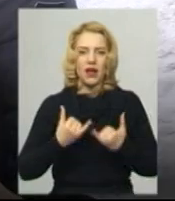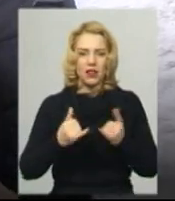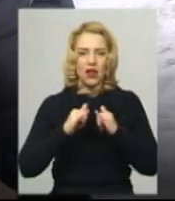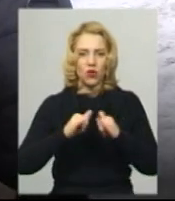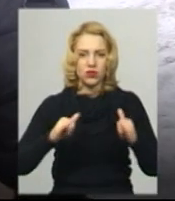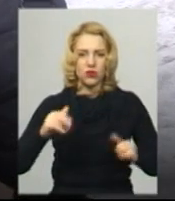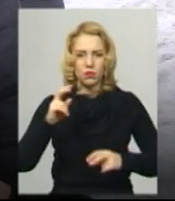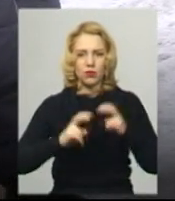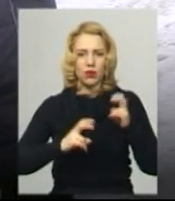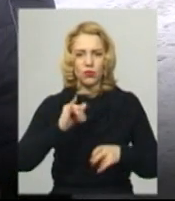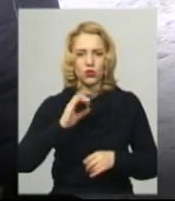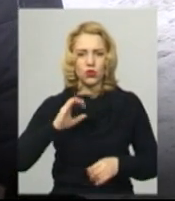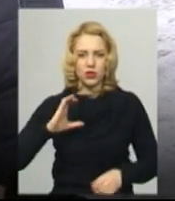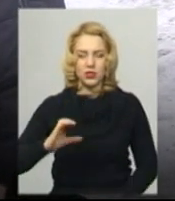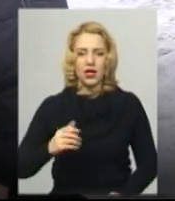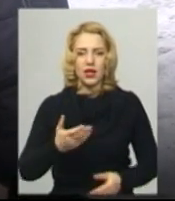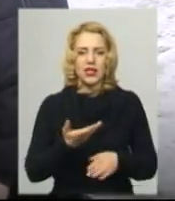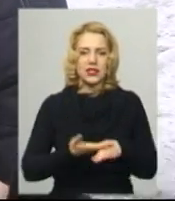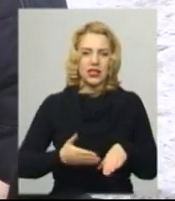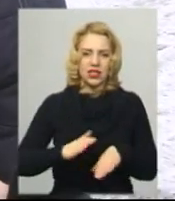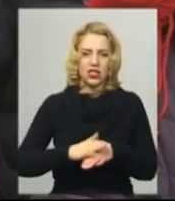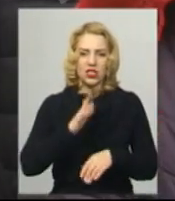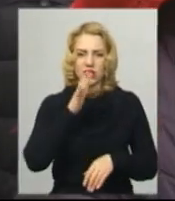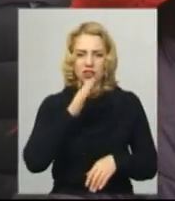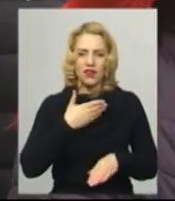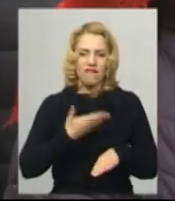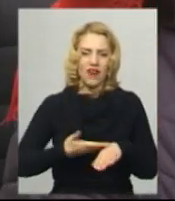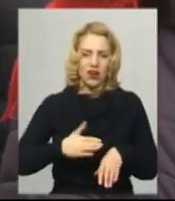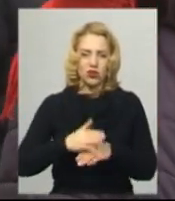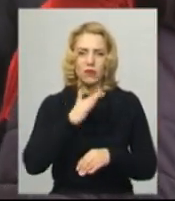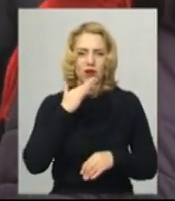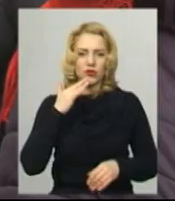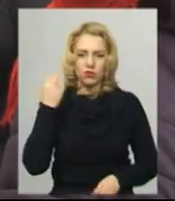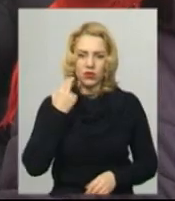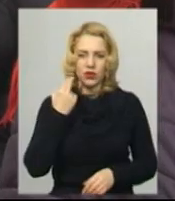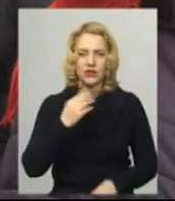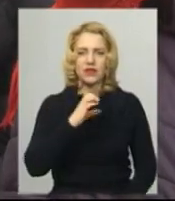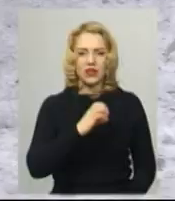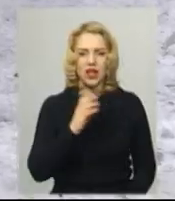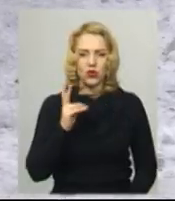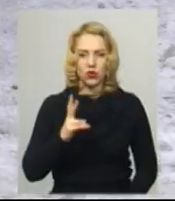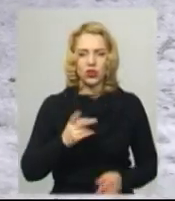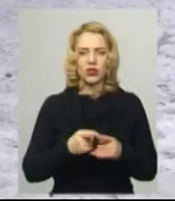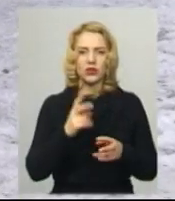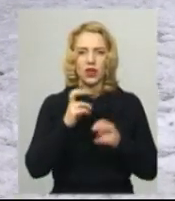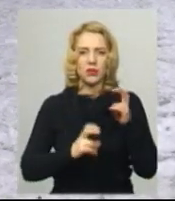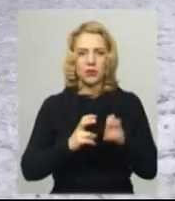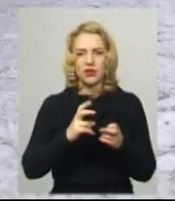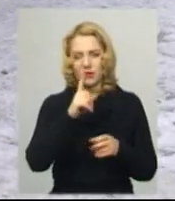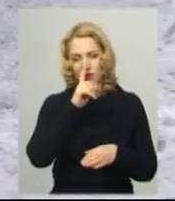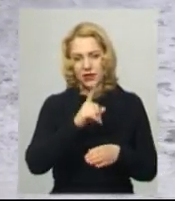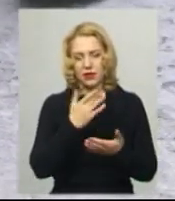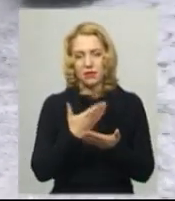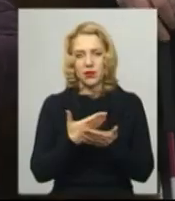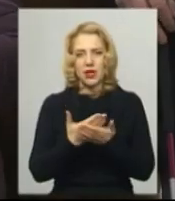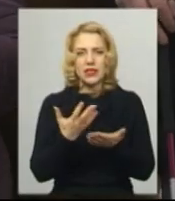дуже скрутні часи, нам дуже важко, дуже багато боргів. Світлана Ковтенюк на підприємстві заробляла в місяць середньому тисячу гривень. Її